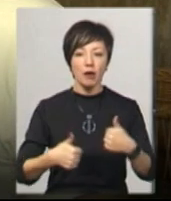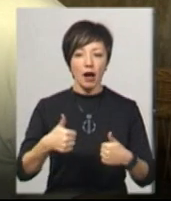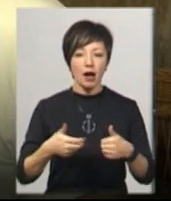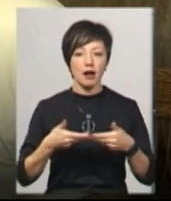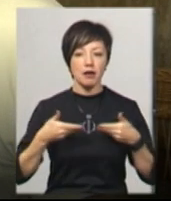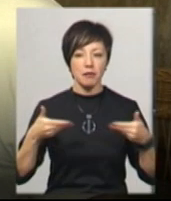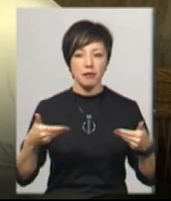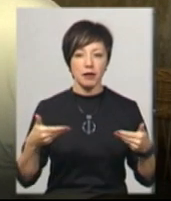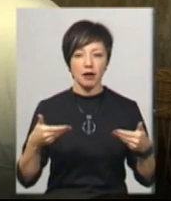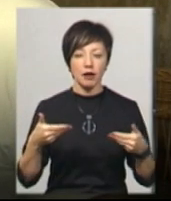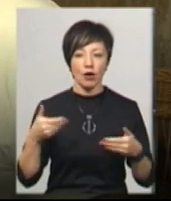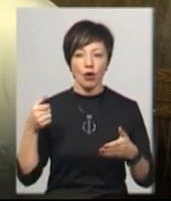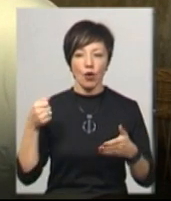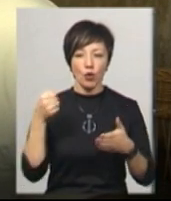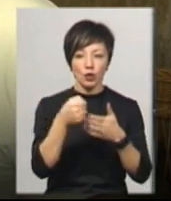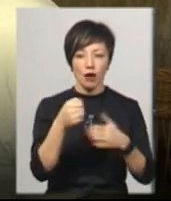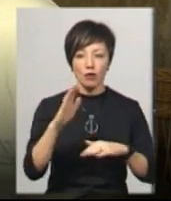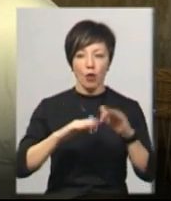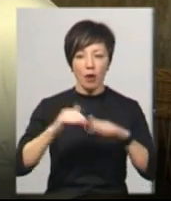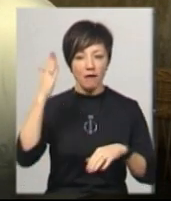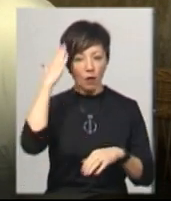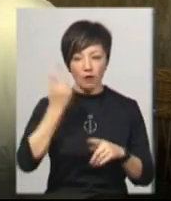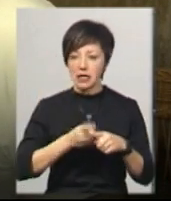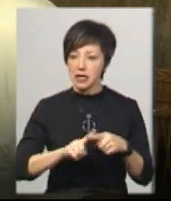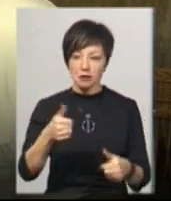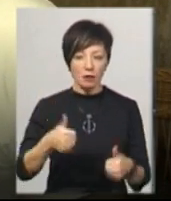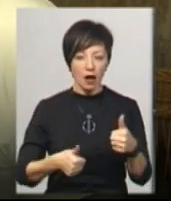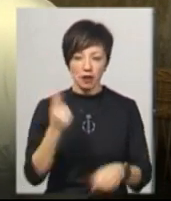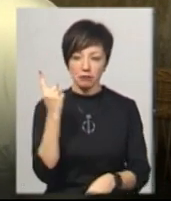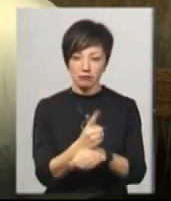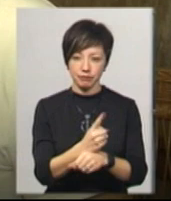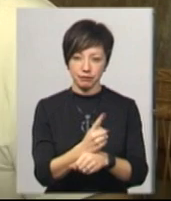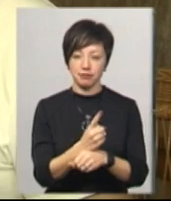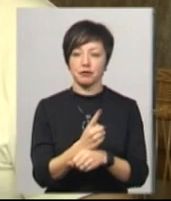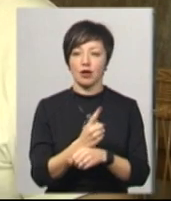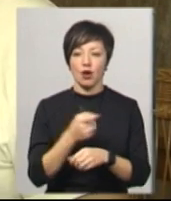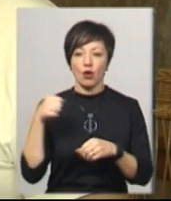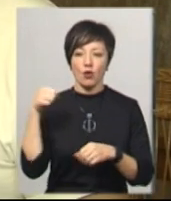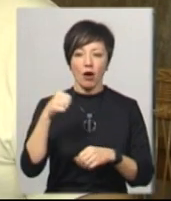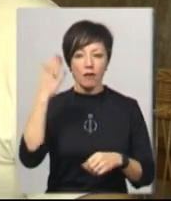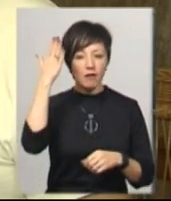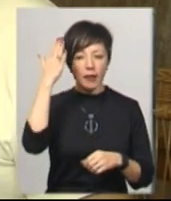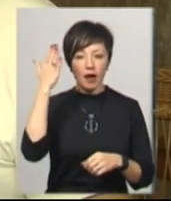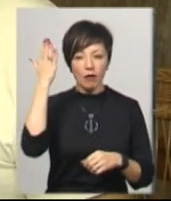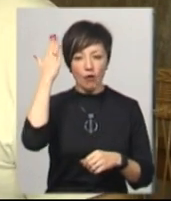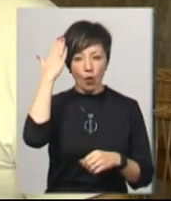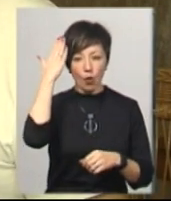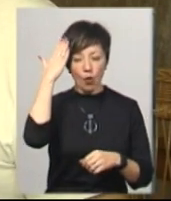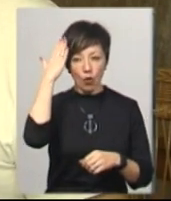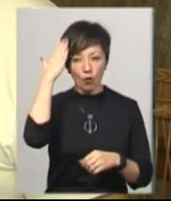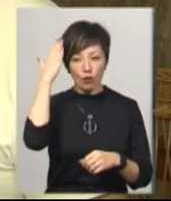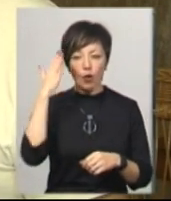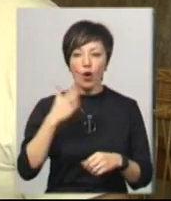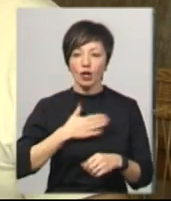наносимо удари руками в голову. На цих змаганнях було заборонено наносити удари руками в голову, тому